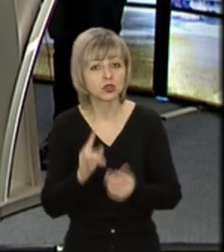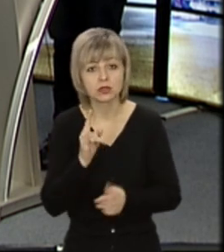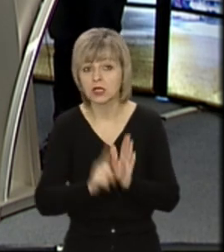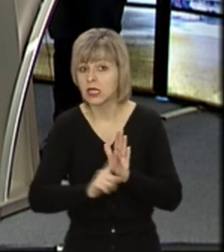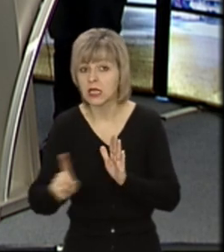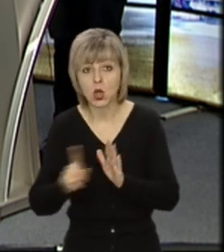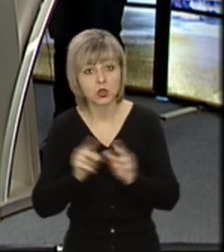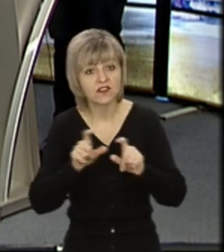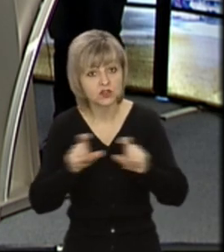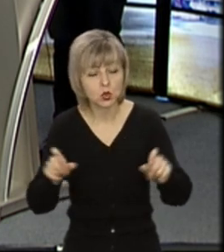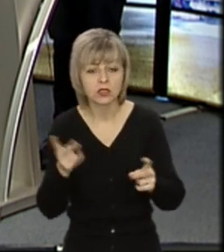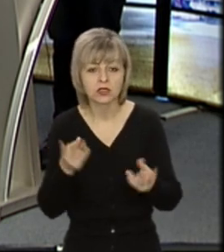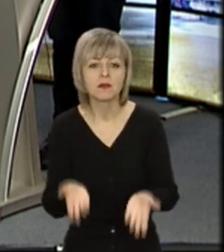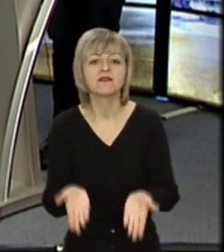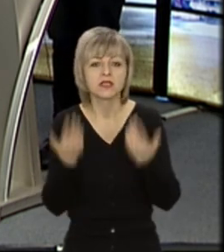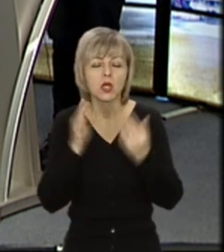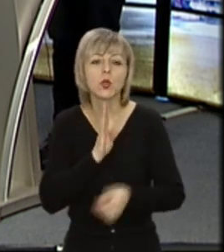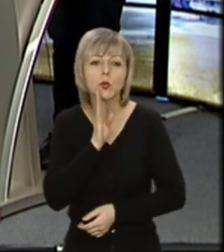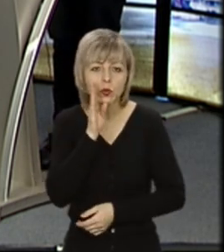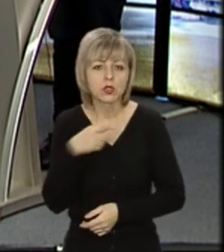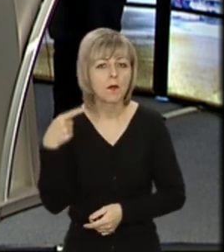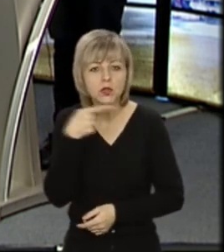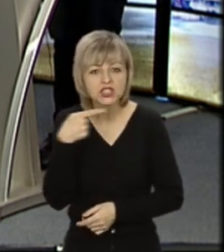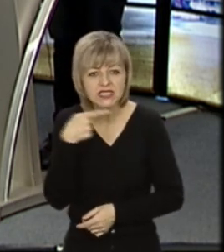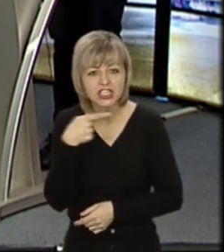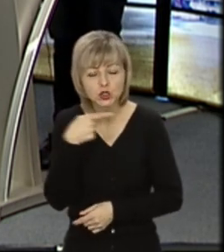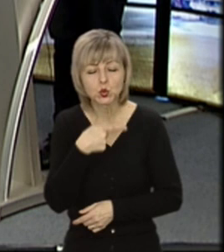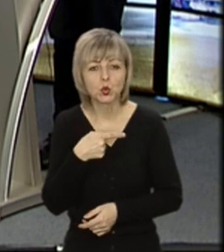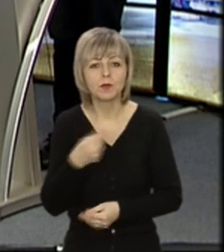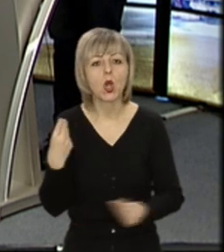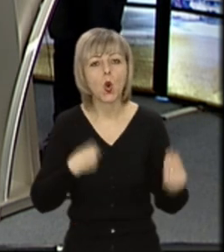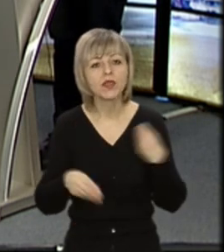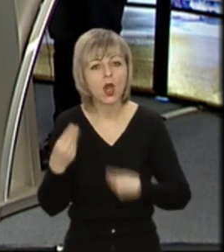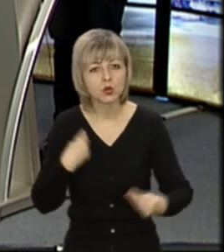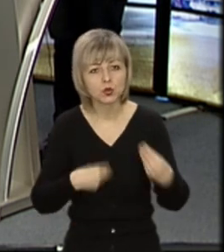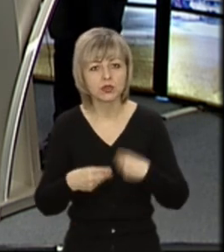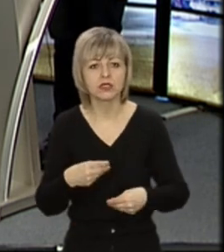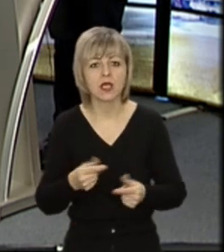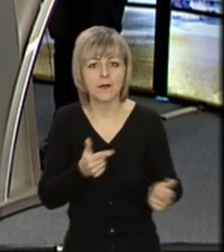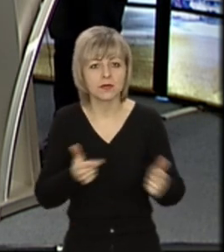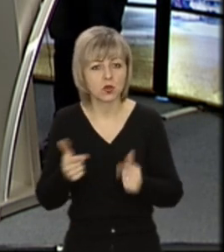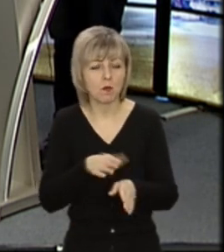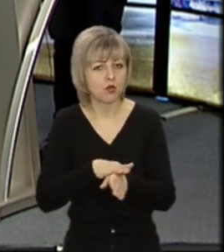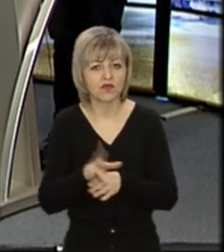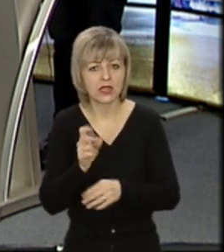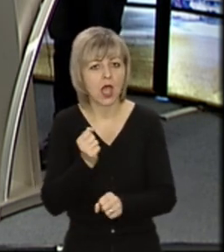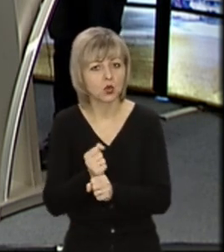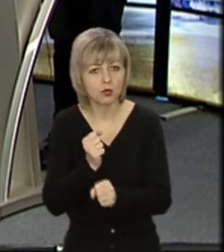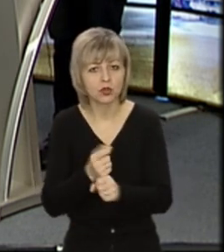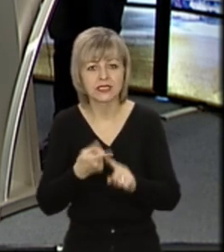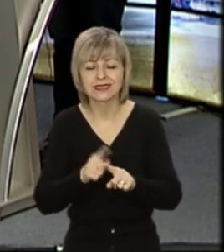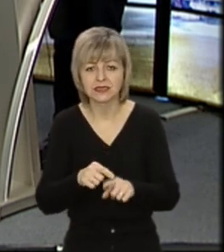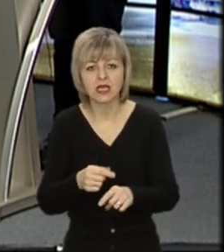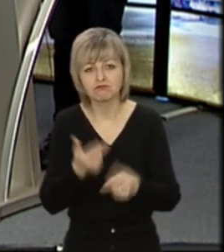школу, все одно потрібно піднятися вранці, почистити зуби, одягнутися, налаштуватися повністю на роботу. Це